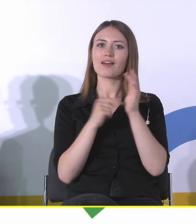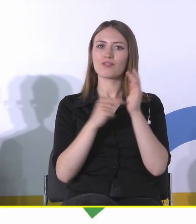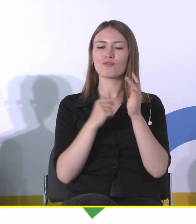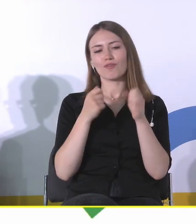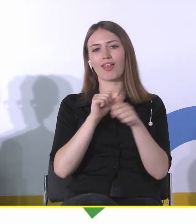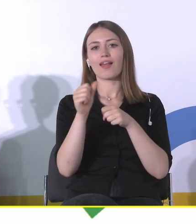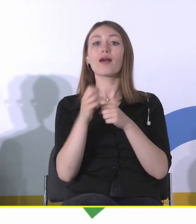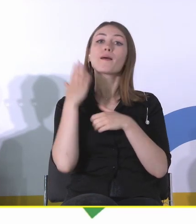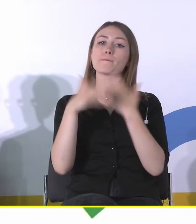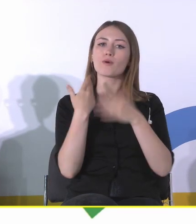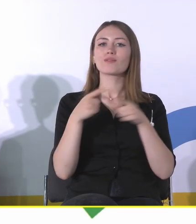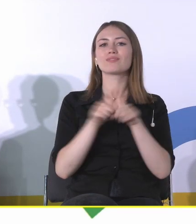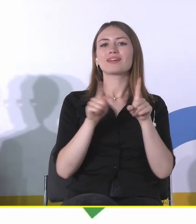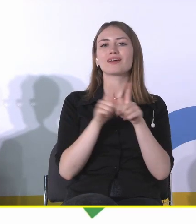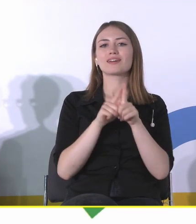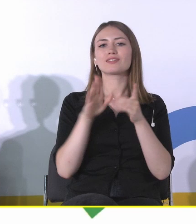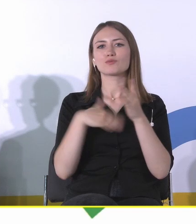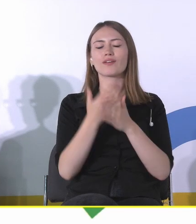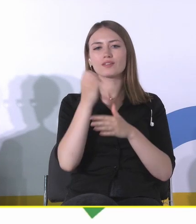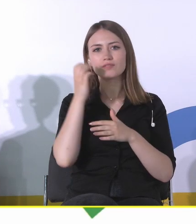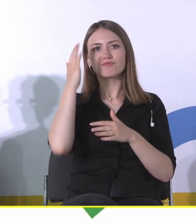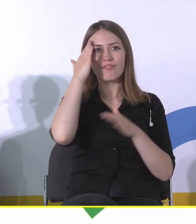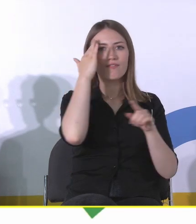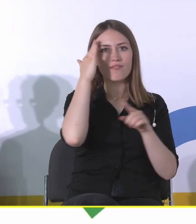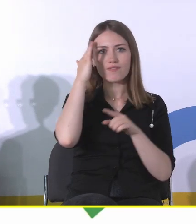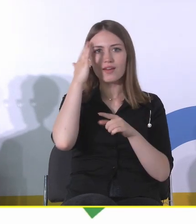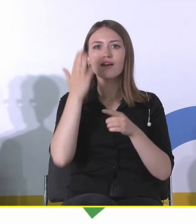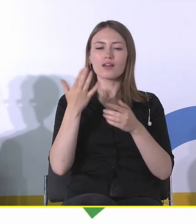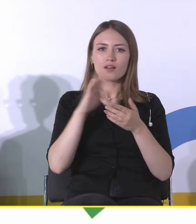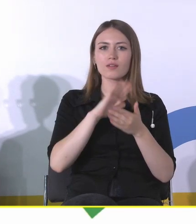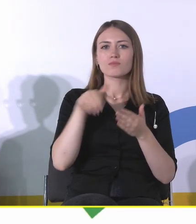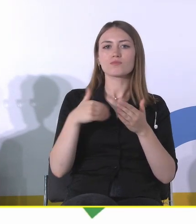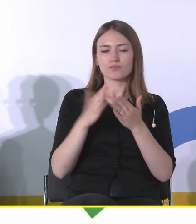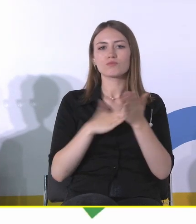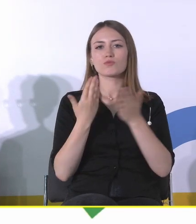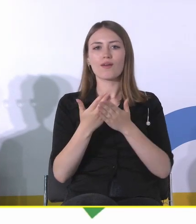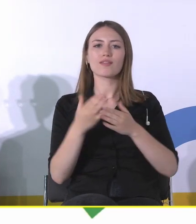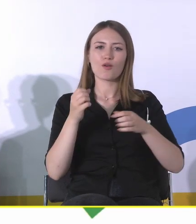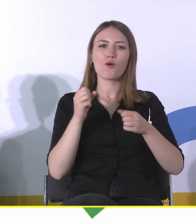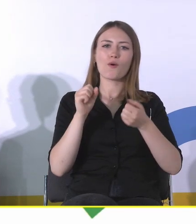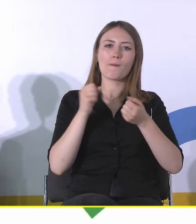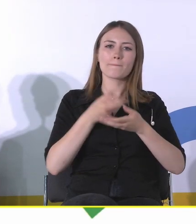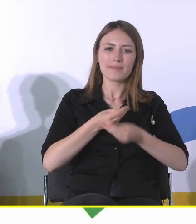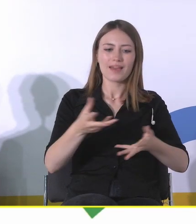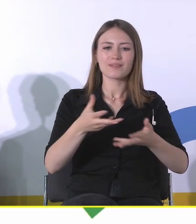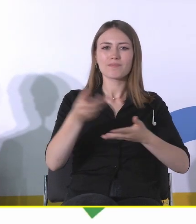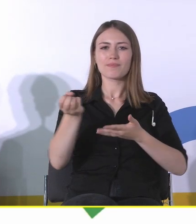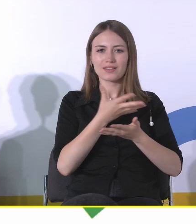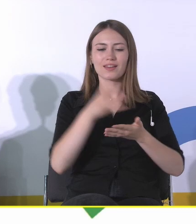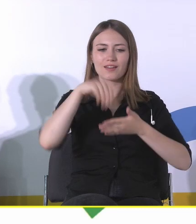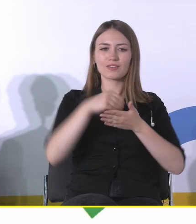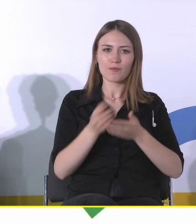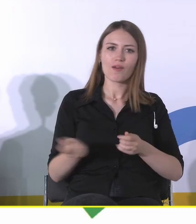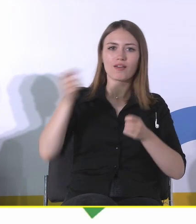to też dochodzi już do pewnej świadomości szerszej. Zaczyna się obkładanie workami z piaskiem, robienie zdjęć, używanie też pewnej rangi dziedzictwa